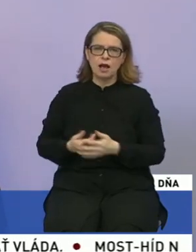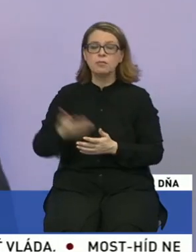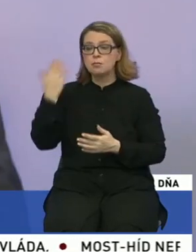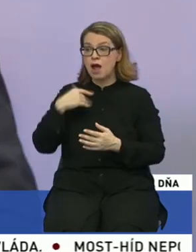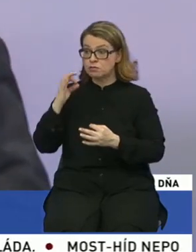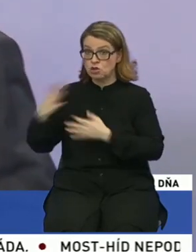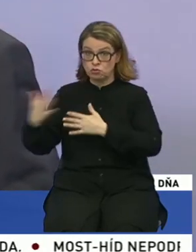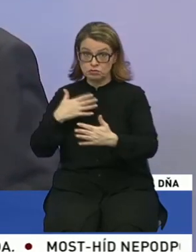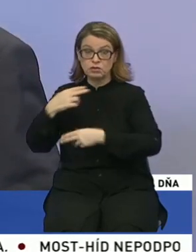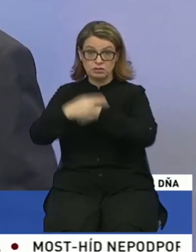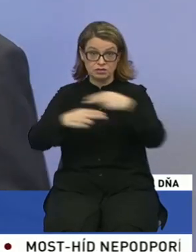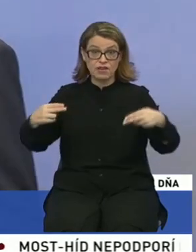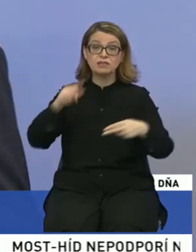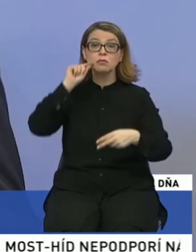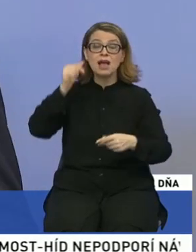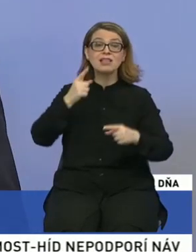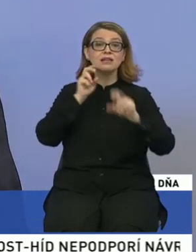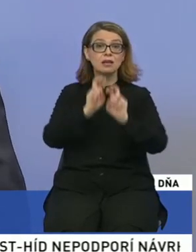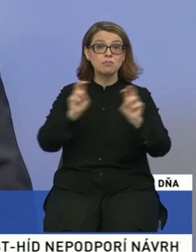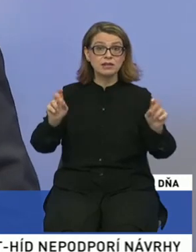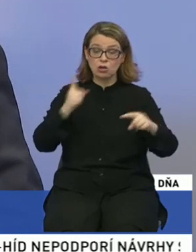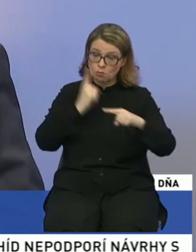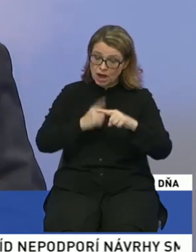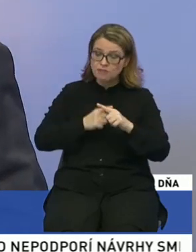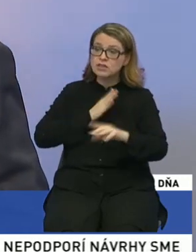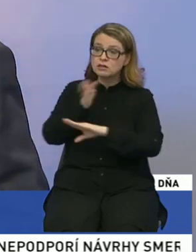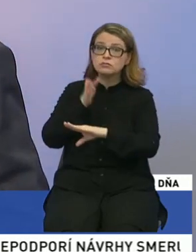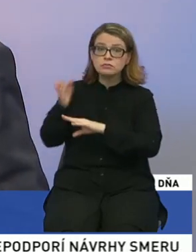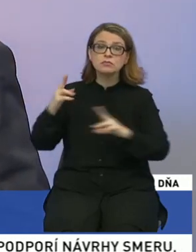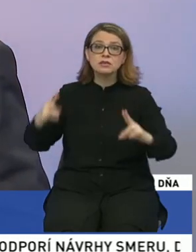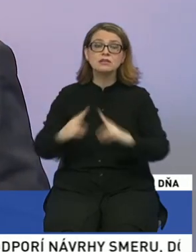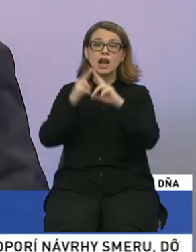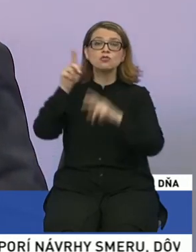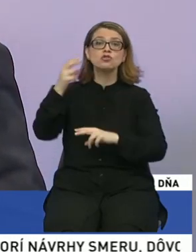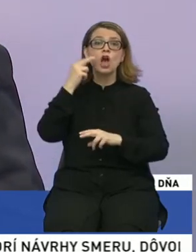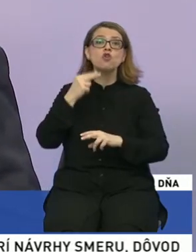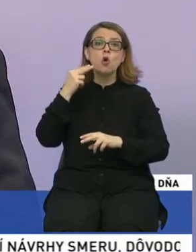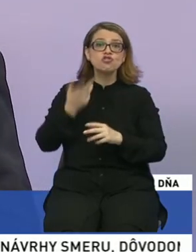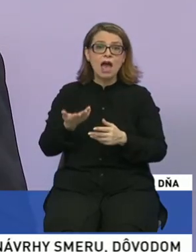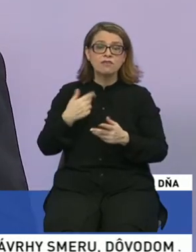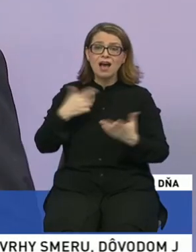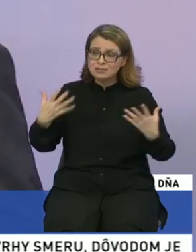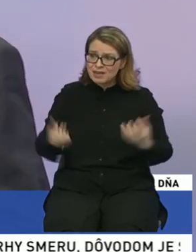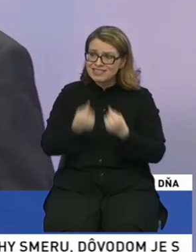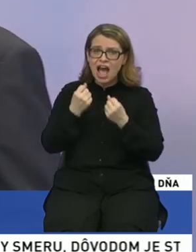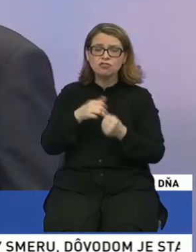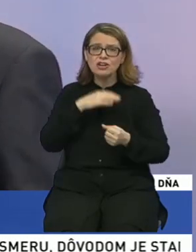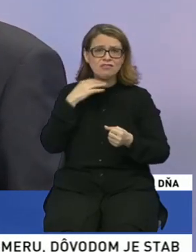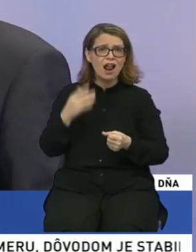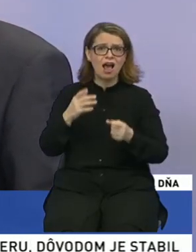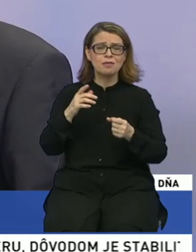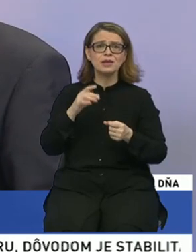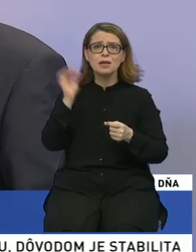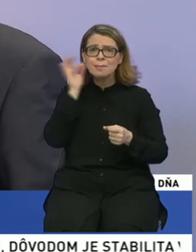aj so Zväzom maďarských pedagógov. Pravidelne chodím na ich stretnutia do Rožňavy. A myslím si, že sme našli naozaj veľmi